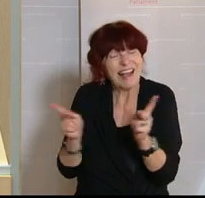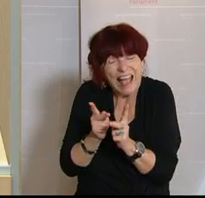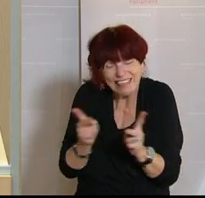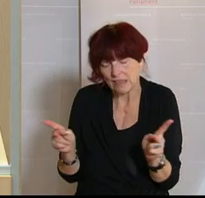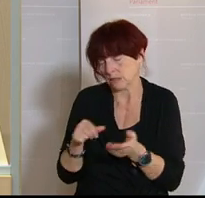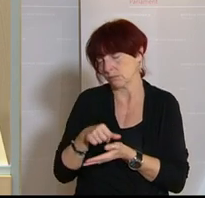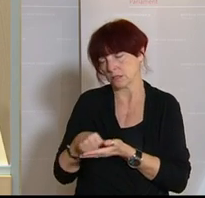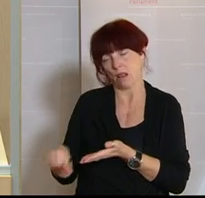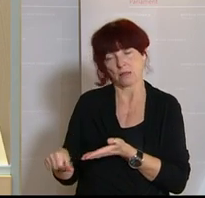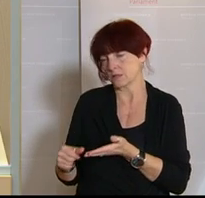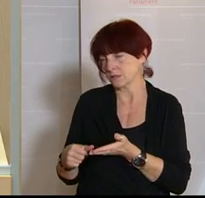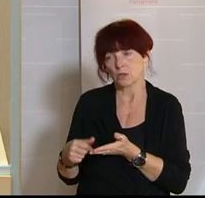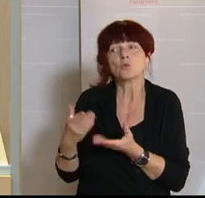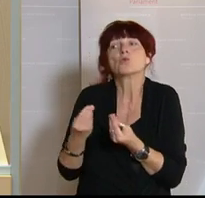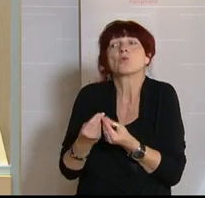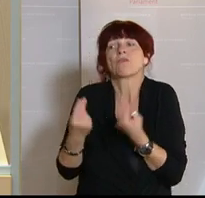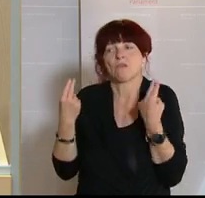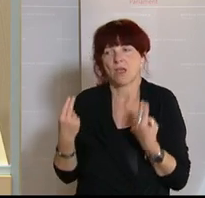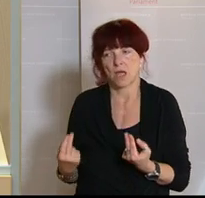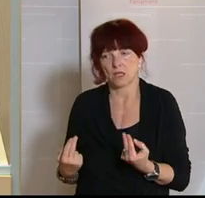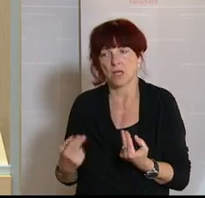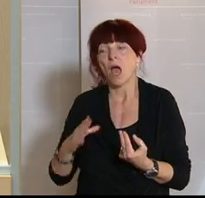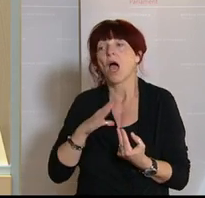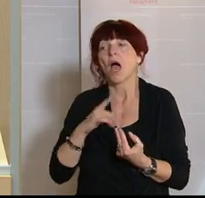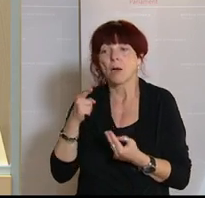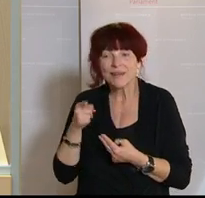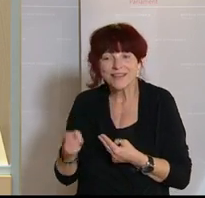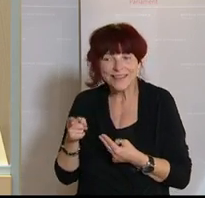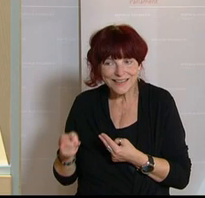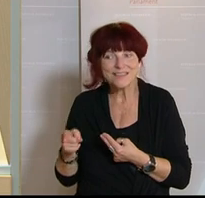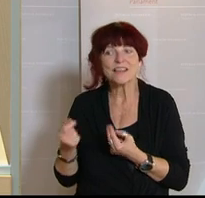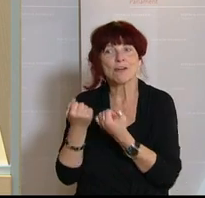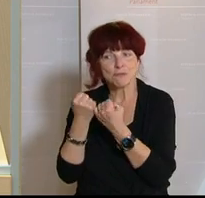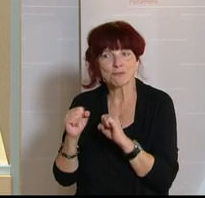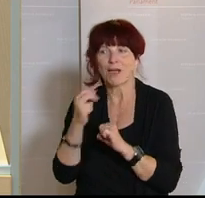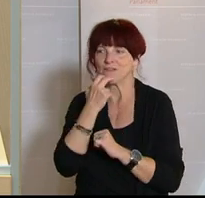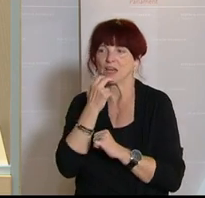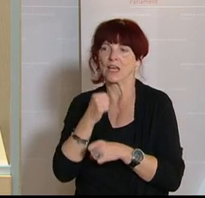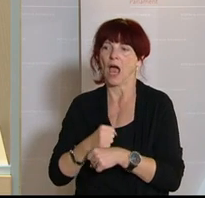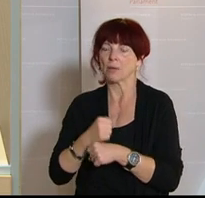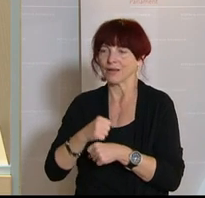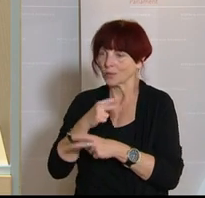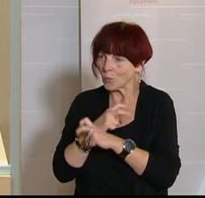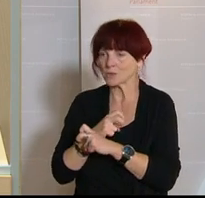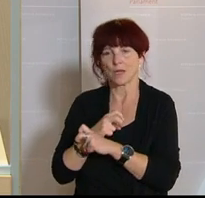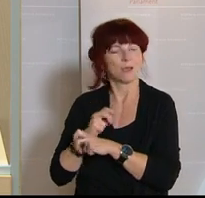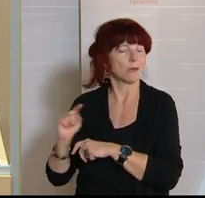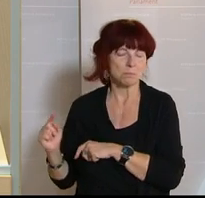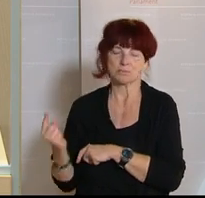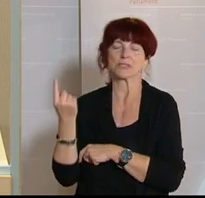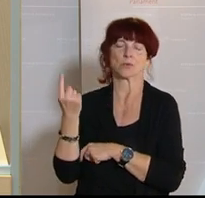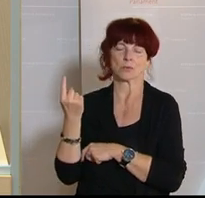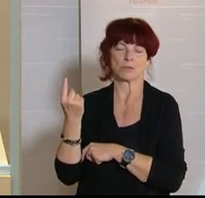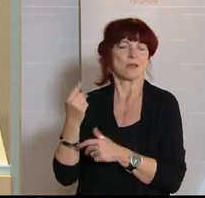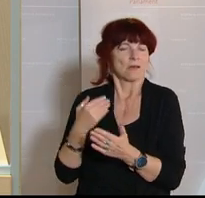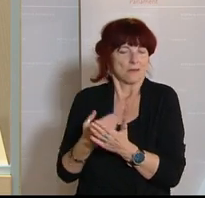es ist gerade in der freiwilligen Arbeit, die unser Land so groß macht und so besonders macht. Vielen Dank an alle Helferinnen und